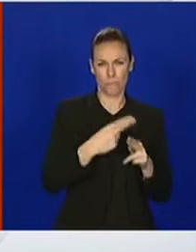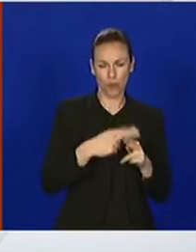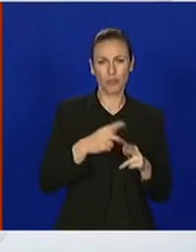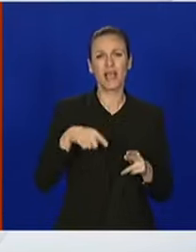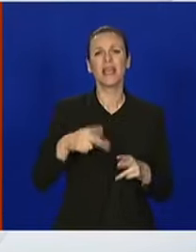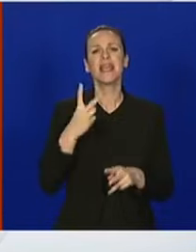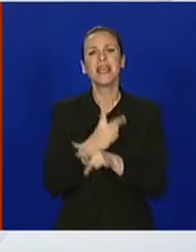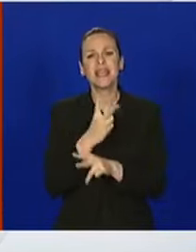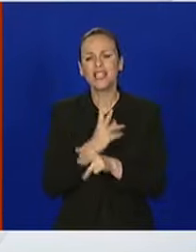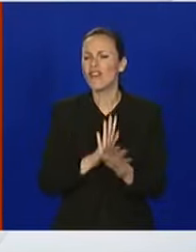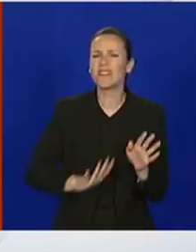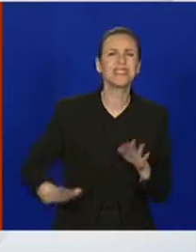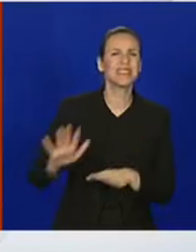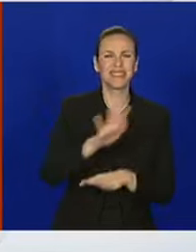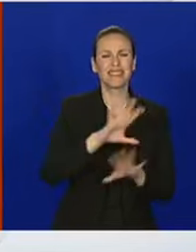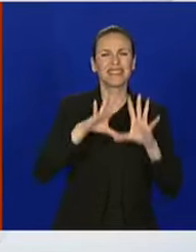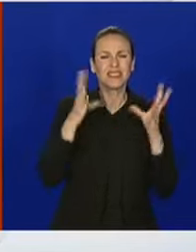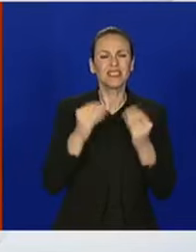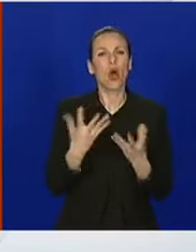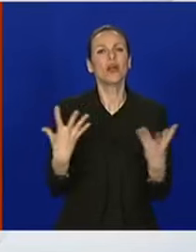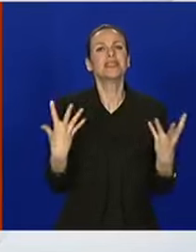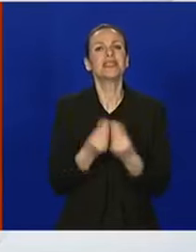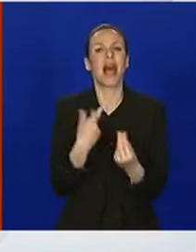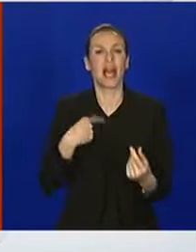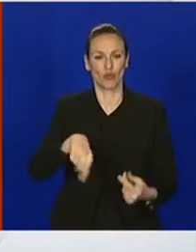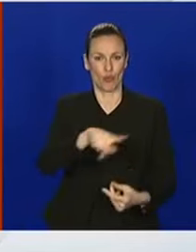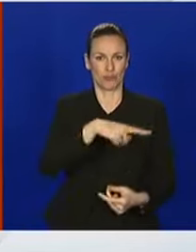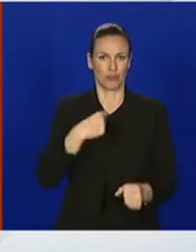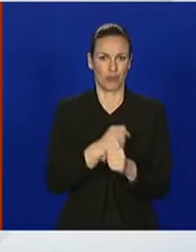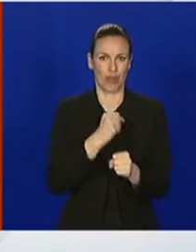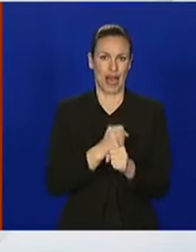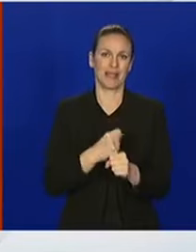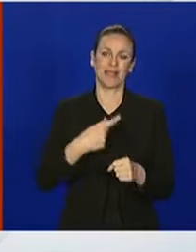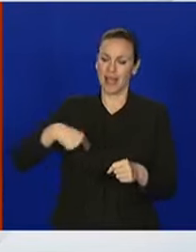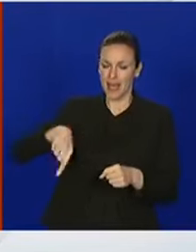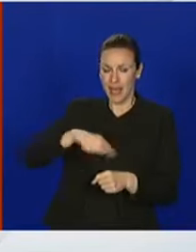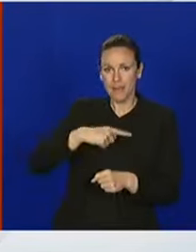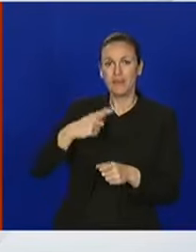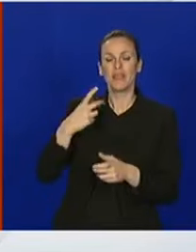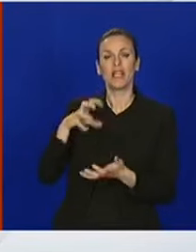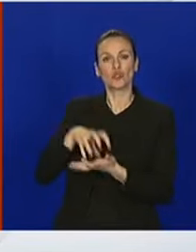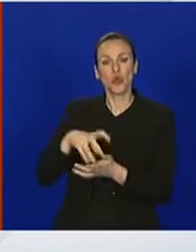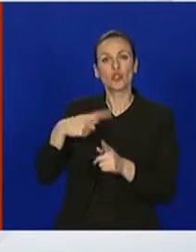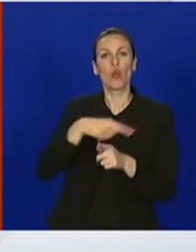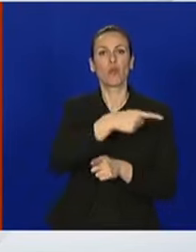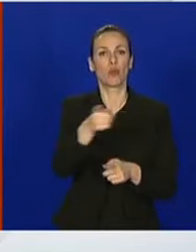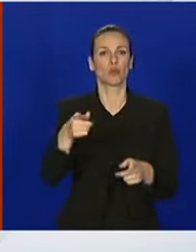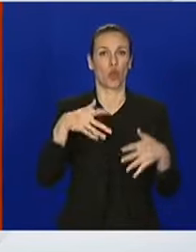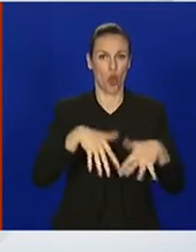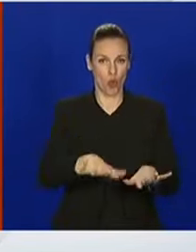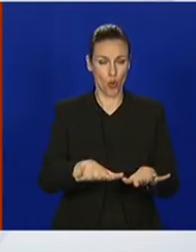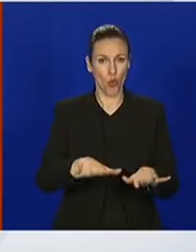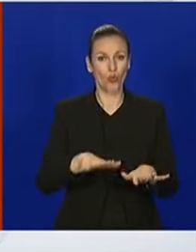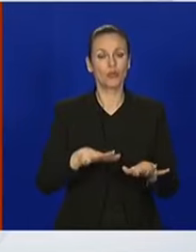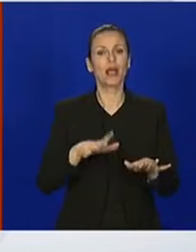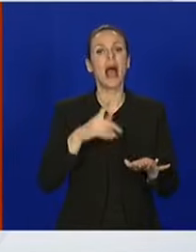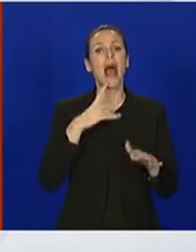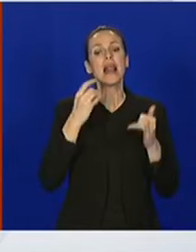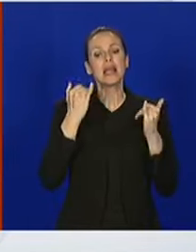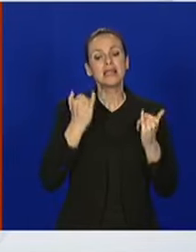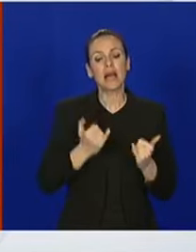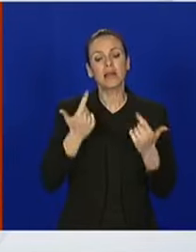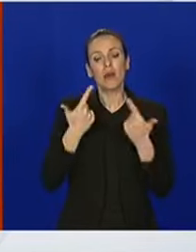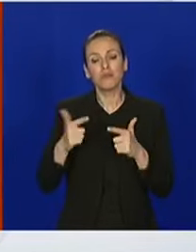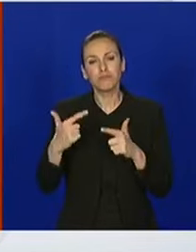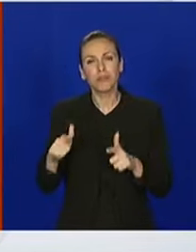svugdje. Dakle, ono što je moguće, što je dozvoljeno, ne mora značiti da moramo